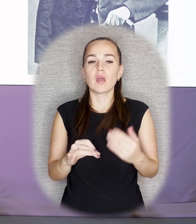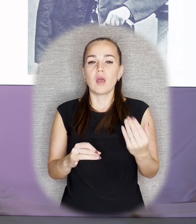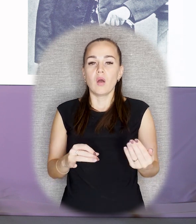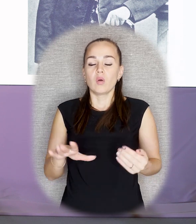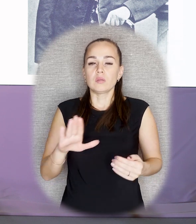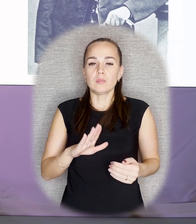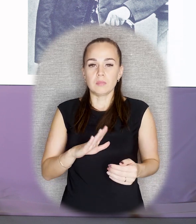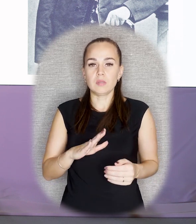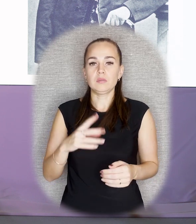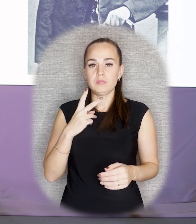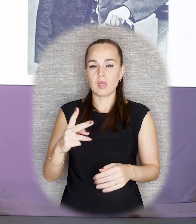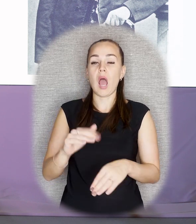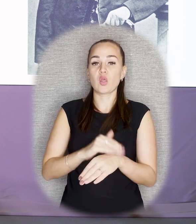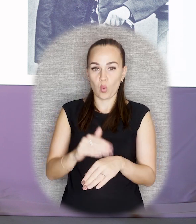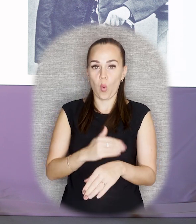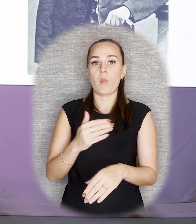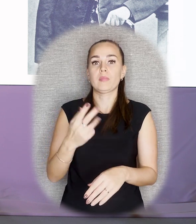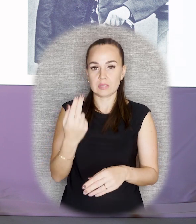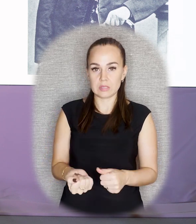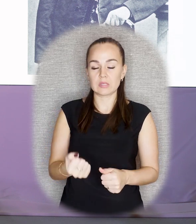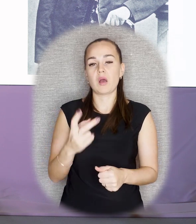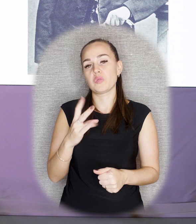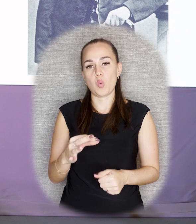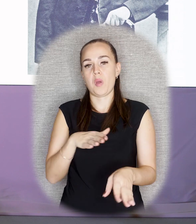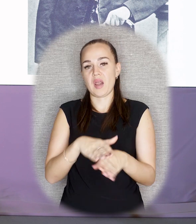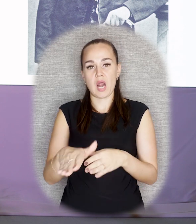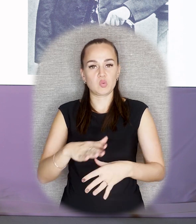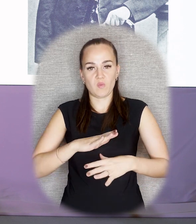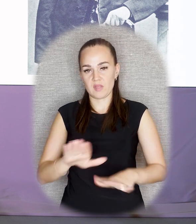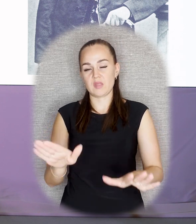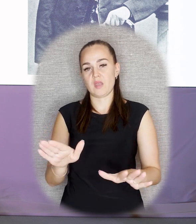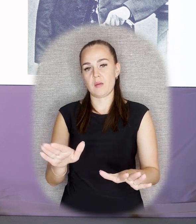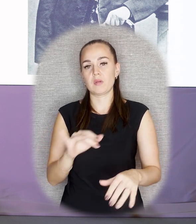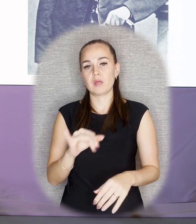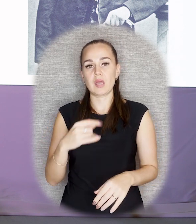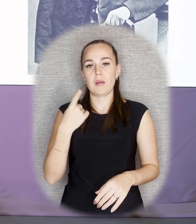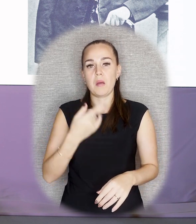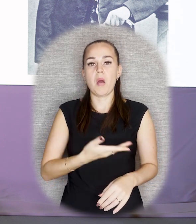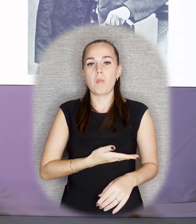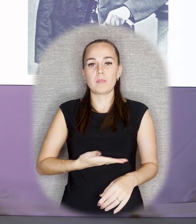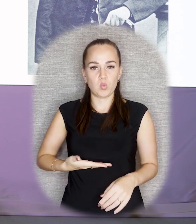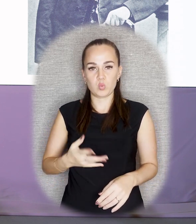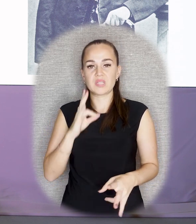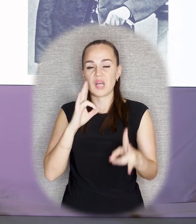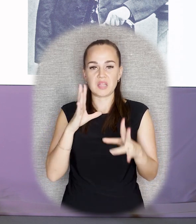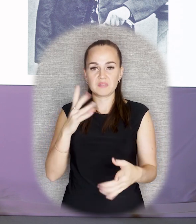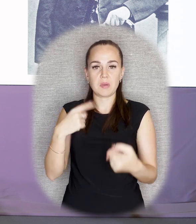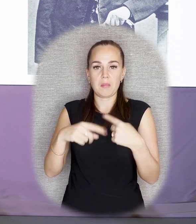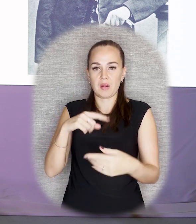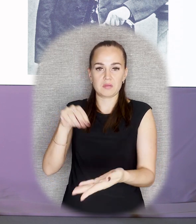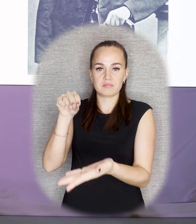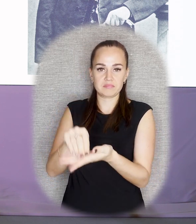и был одобрен. Но, тем не менее, проект не был реализован. И бюст обратно на Невский проспект не вернулся.